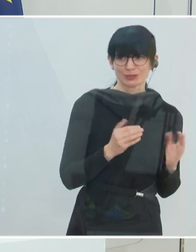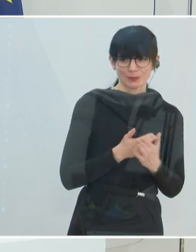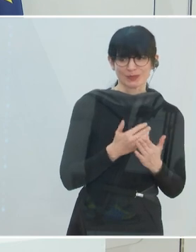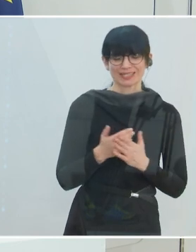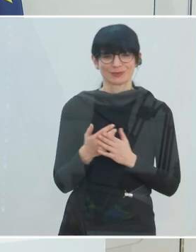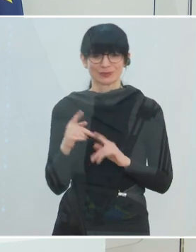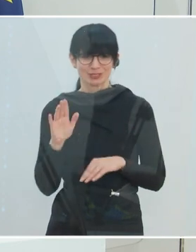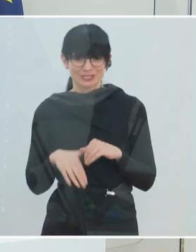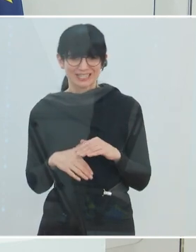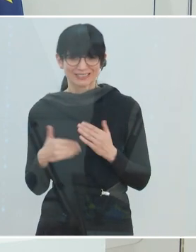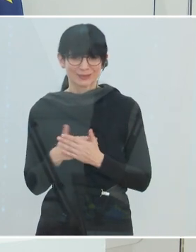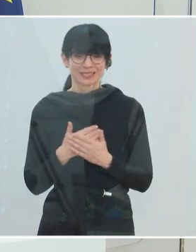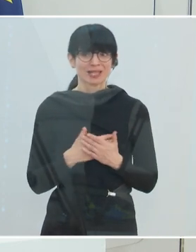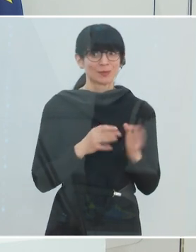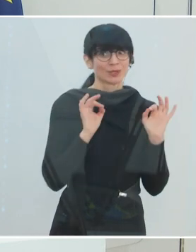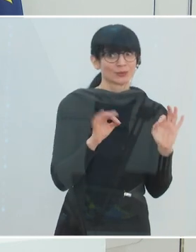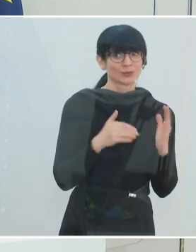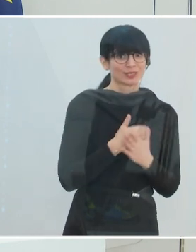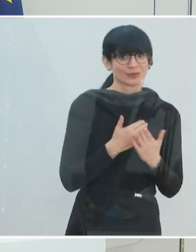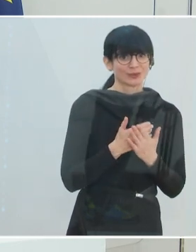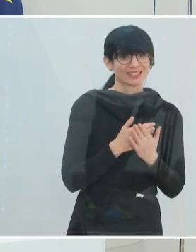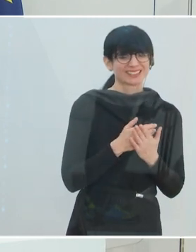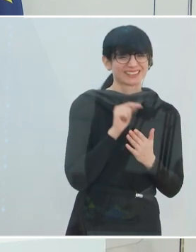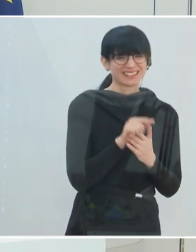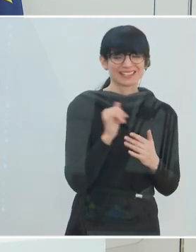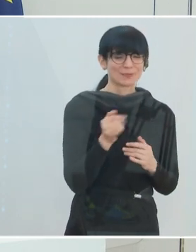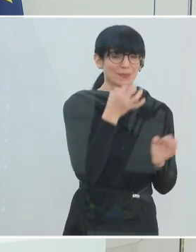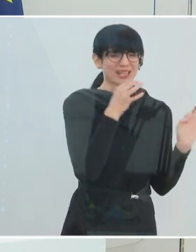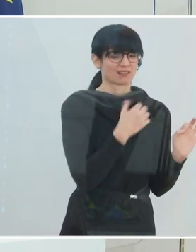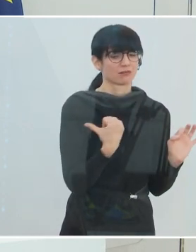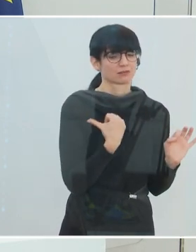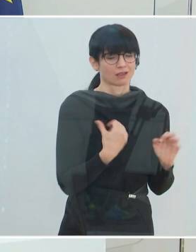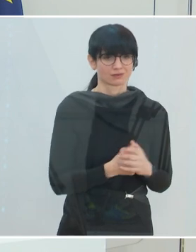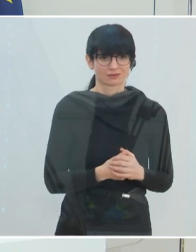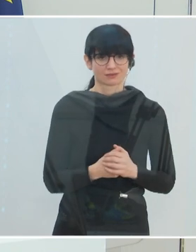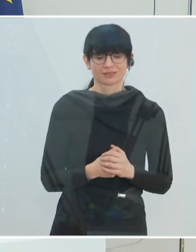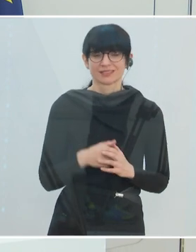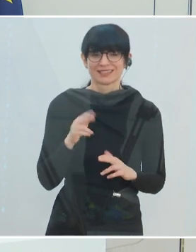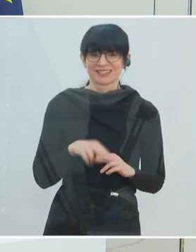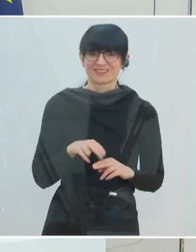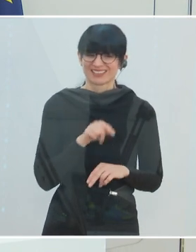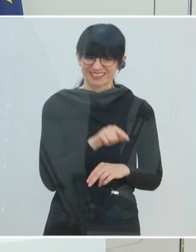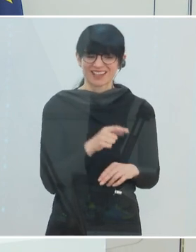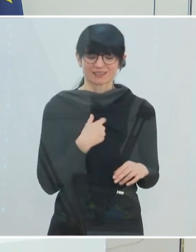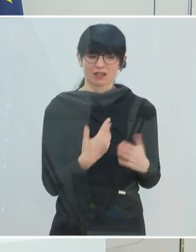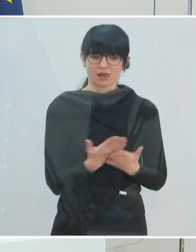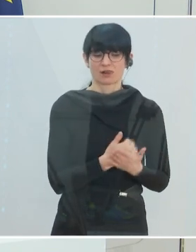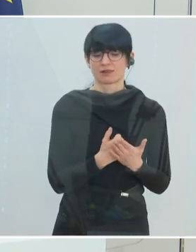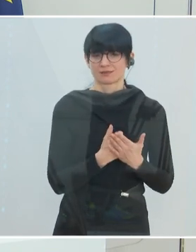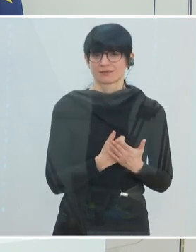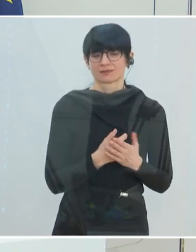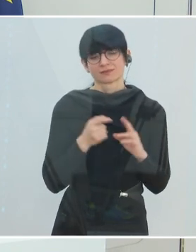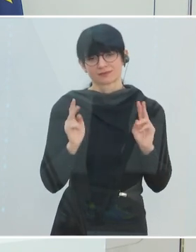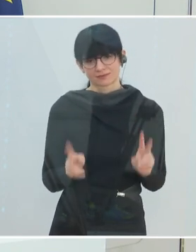aber good news are better news. Und ich denke, wenn wir dieses nützen, dann können wir wirklich